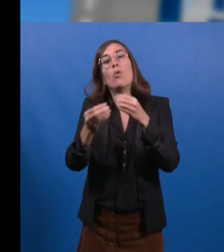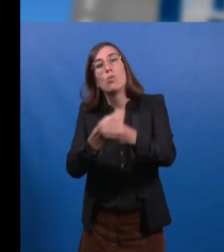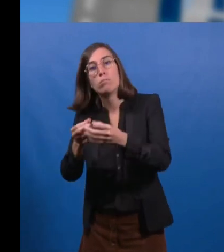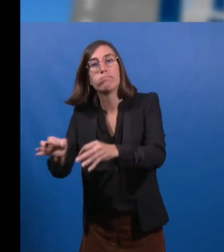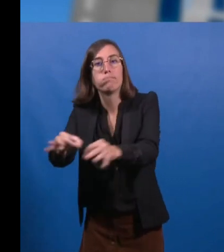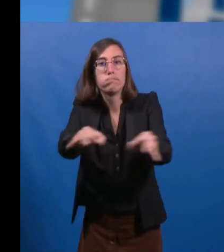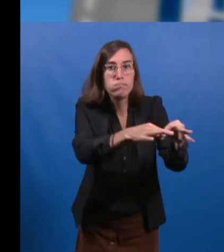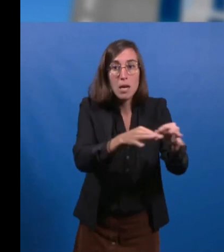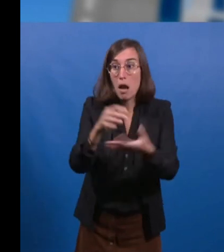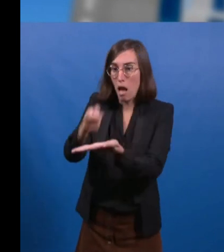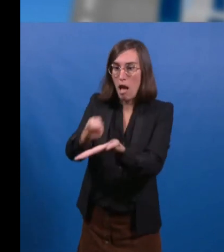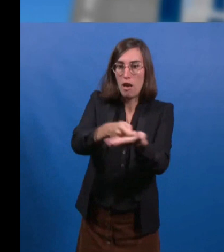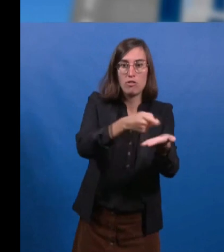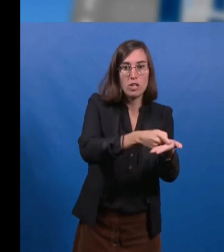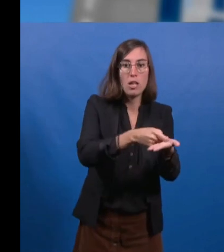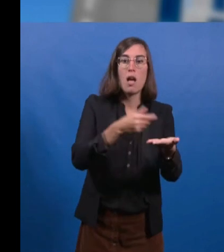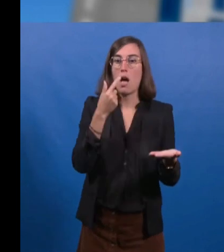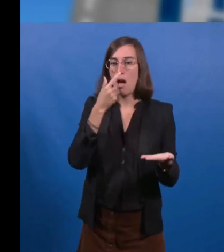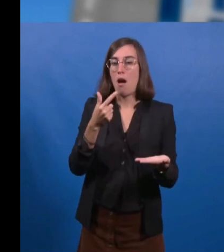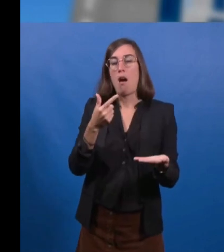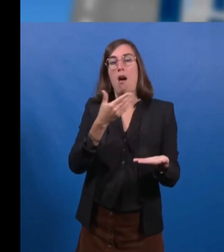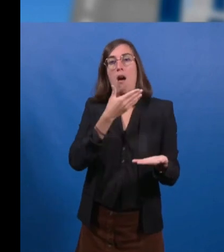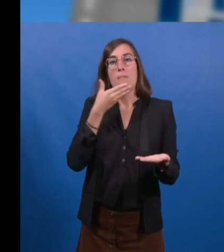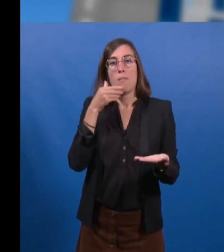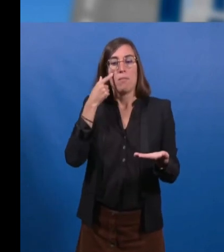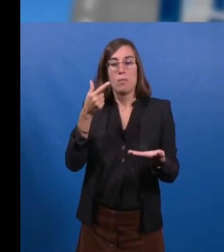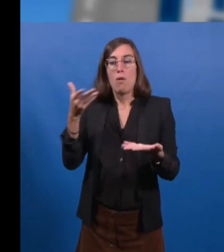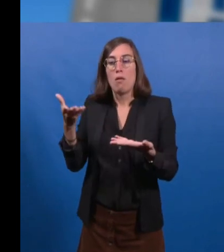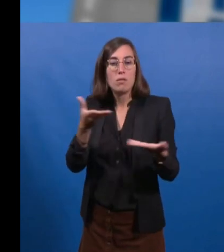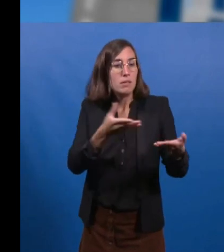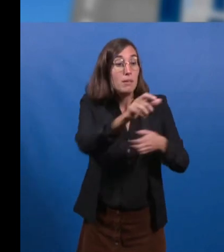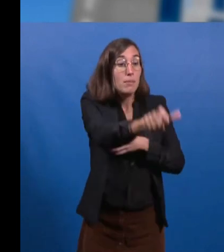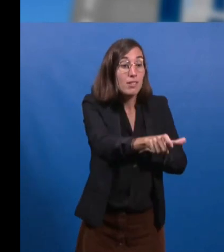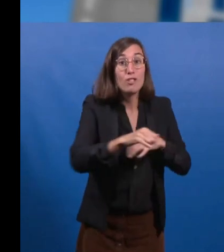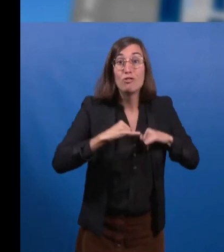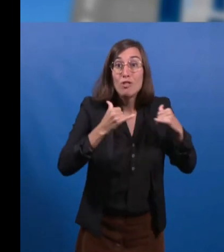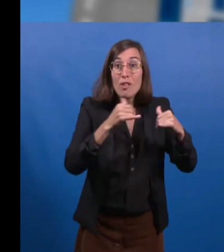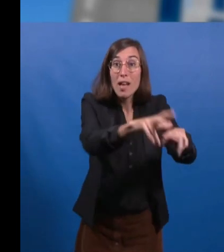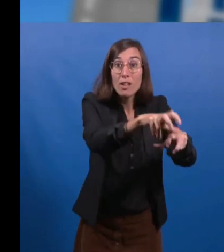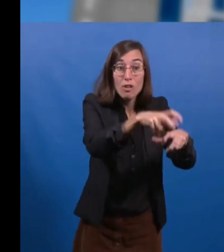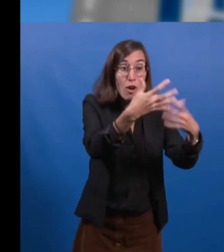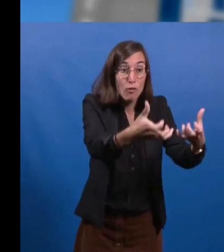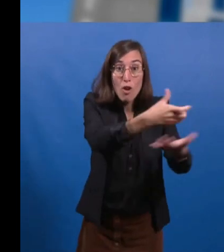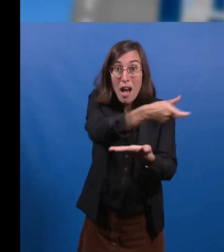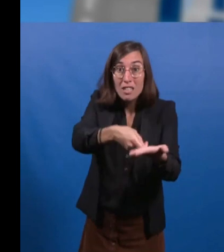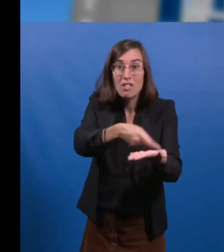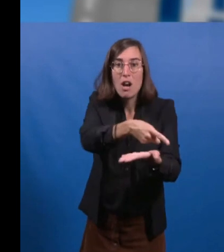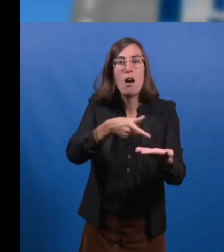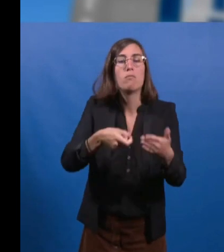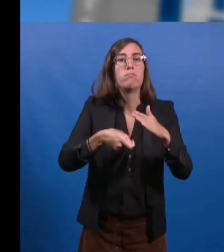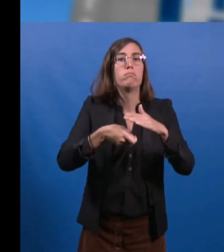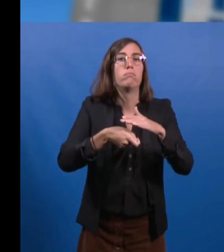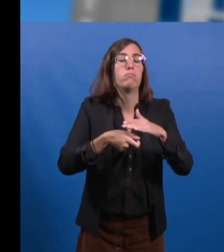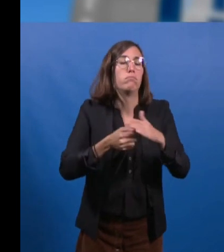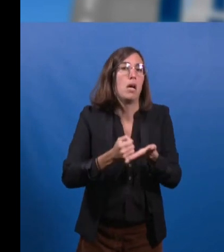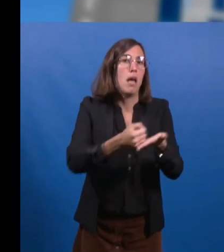l'installation ou la reprise d'exploitation par de jeunes agriculteurs qui auront à cœur de cultiver la terre et d'élever du bétail dans